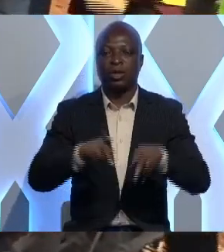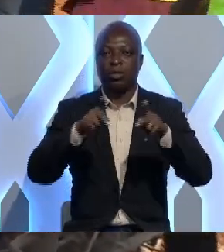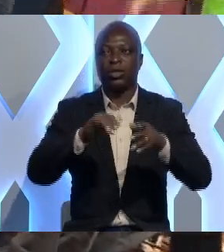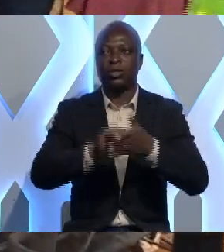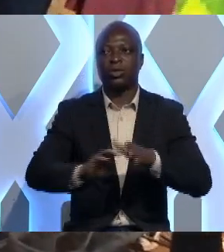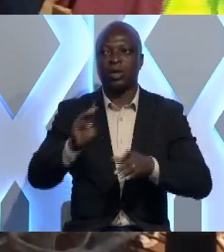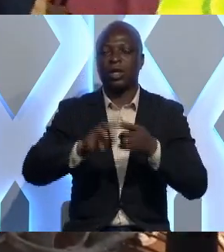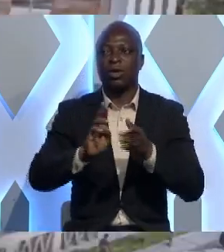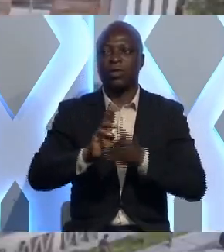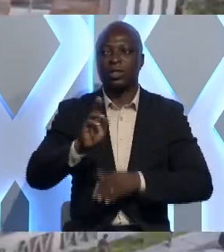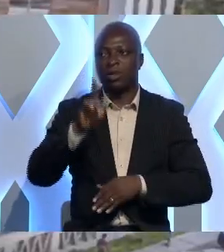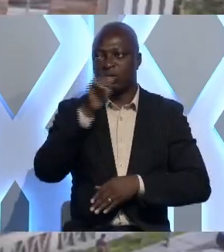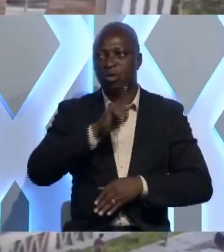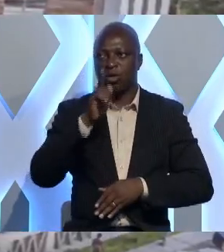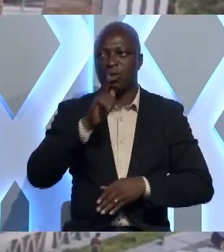à l'Université de Lomé.